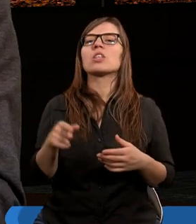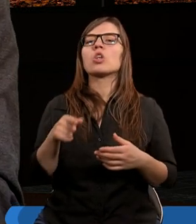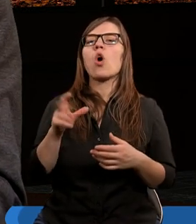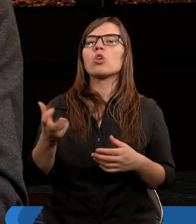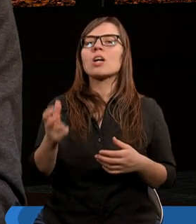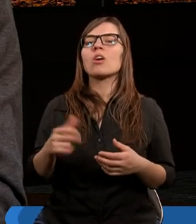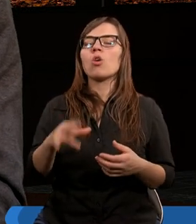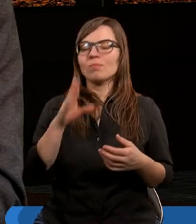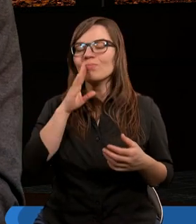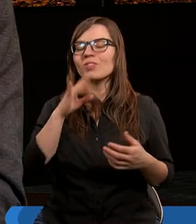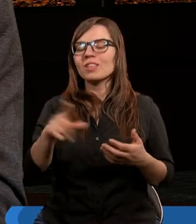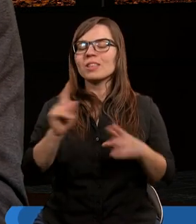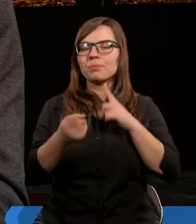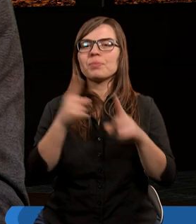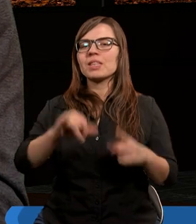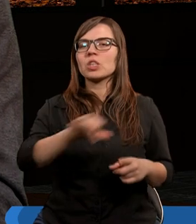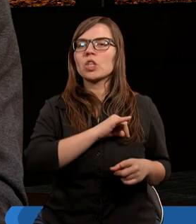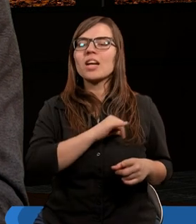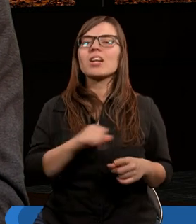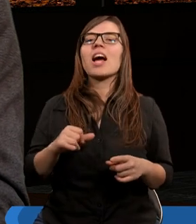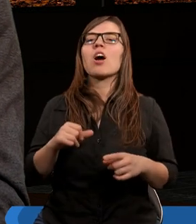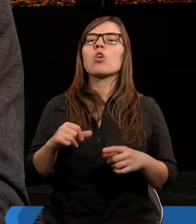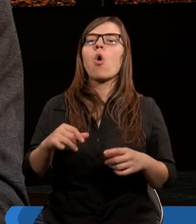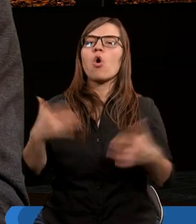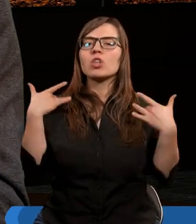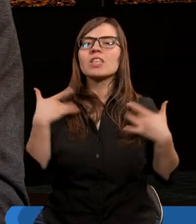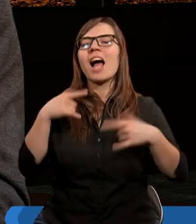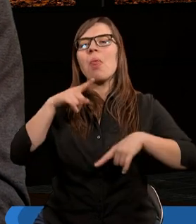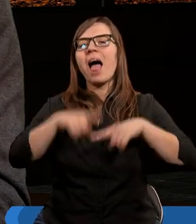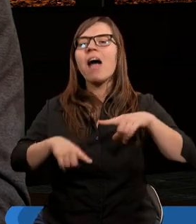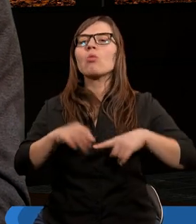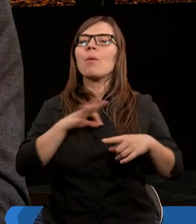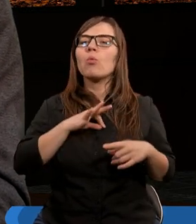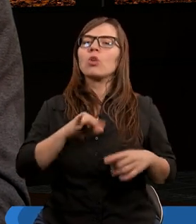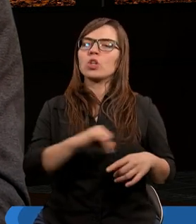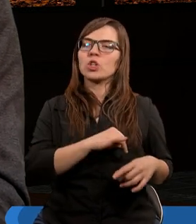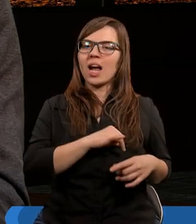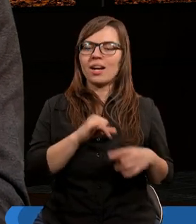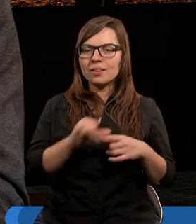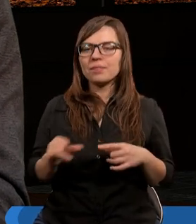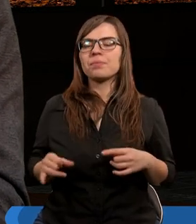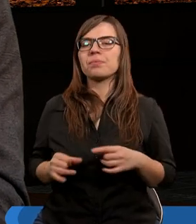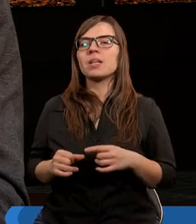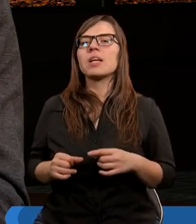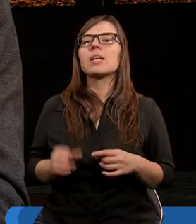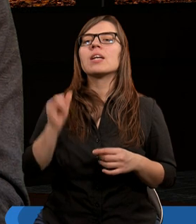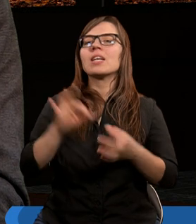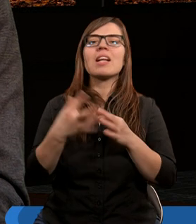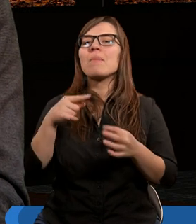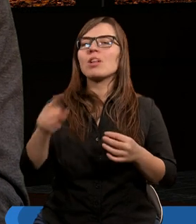naszego grzesznego życia, naszej śmiertelnej natury, naszej grzesznej natury. I gdyby nie to, że